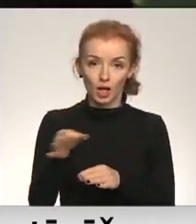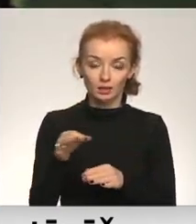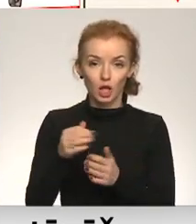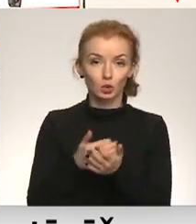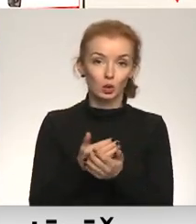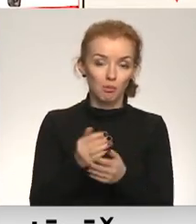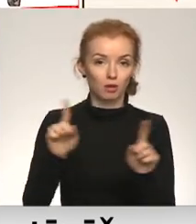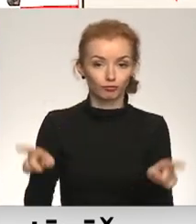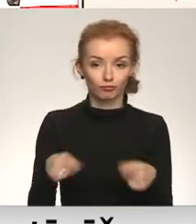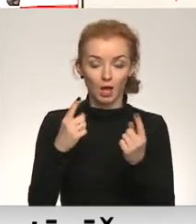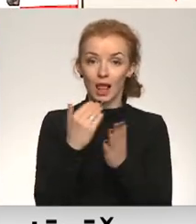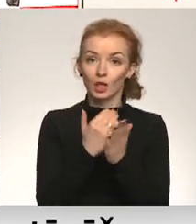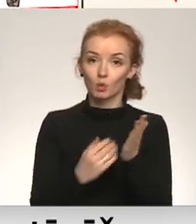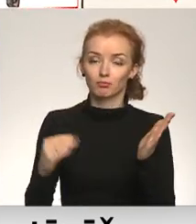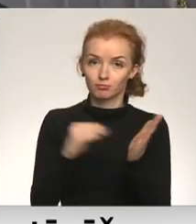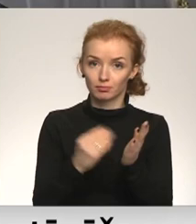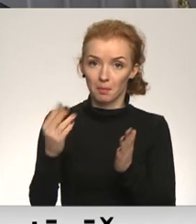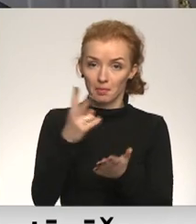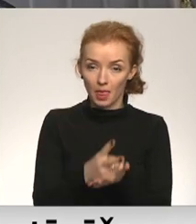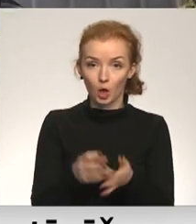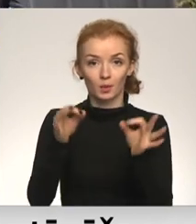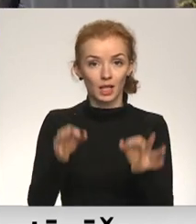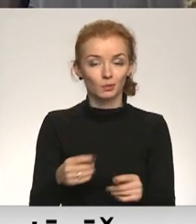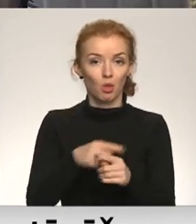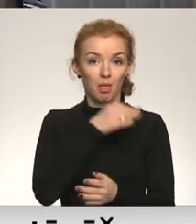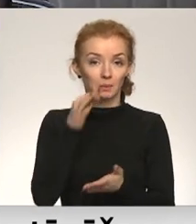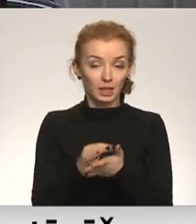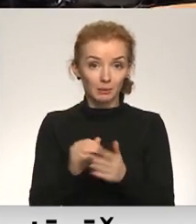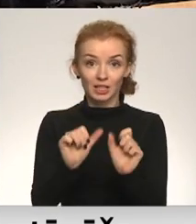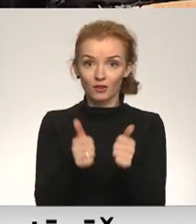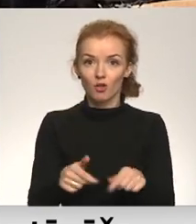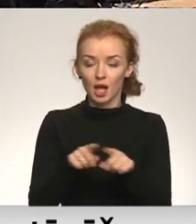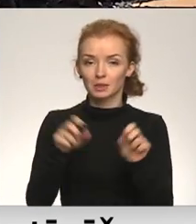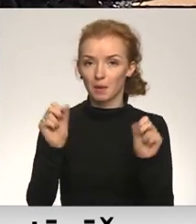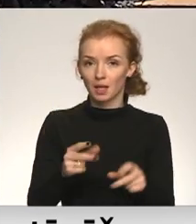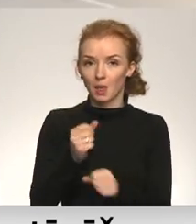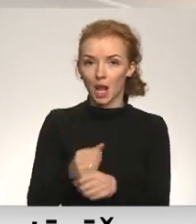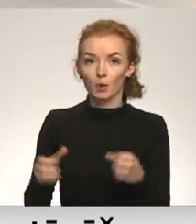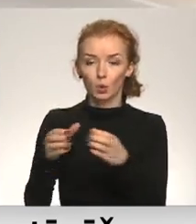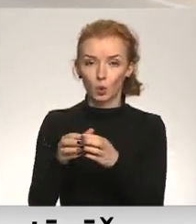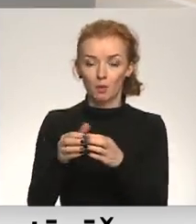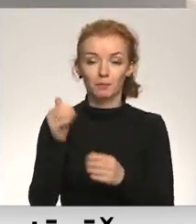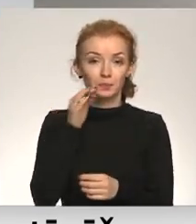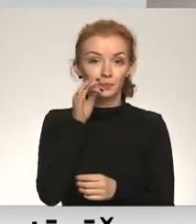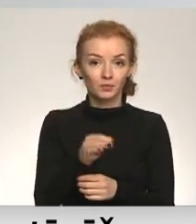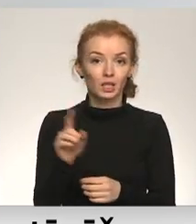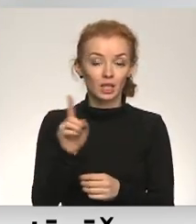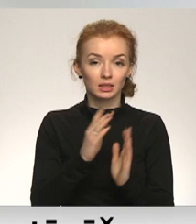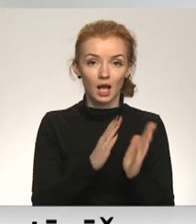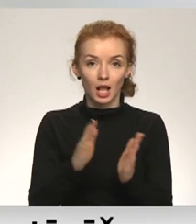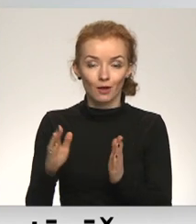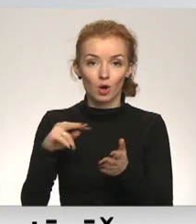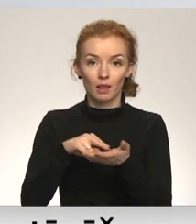attīstības, likumā nostiprinot viņu pienākums, tiesības un atbildību. Tāp izveidota arī īpaši darba grupa. Ir sagatavots minētā